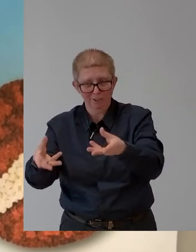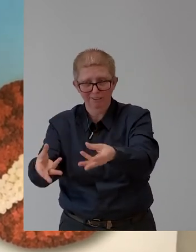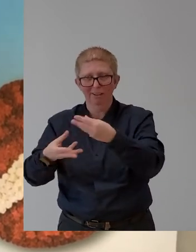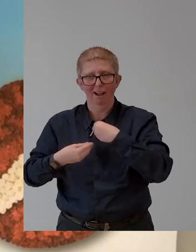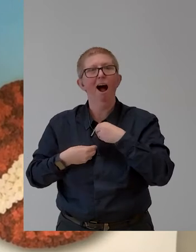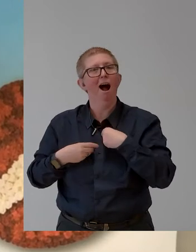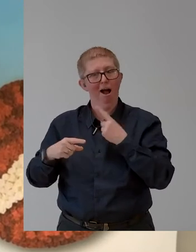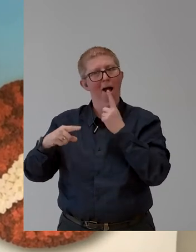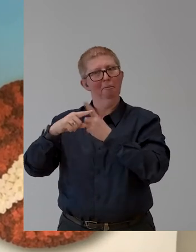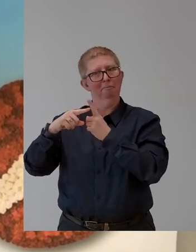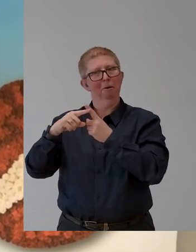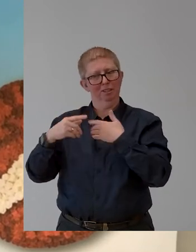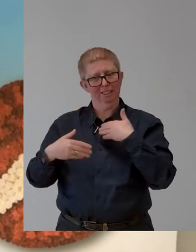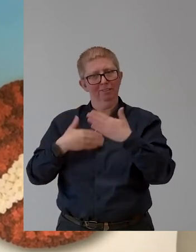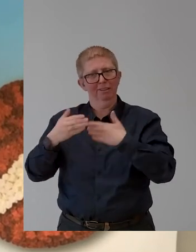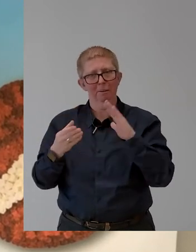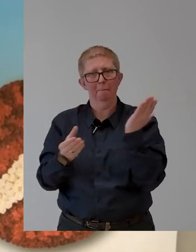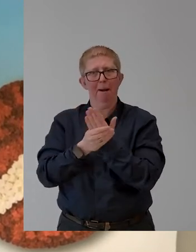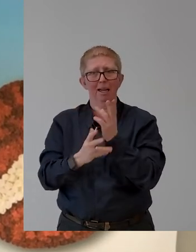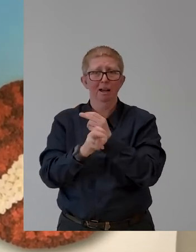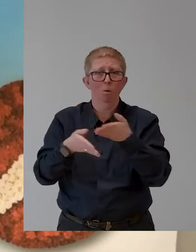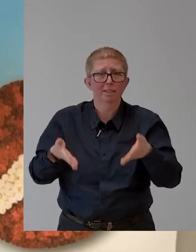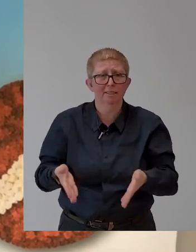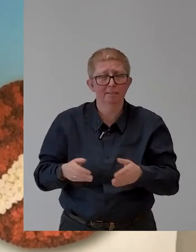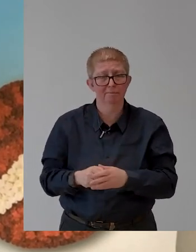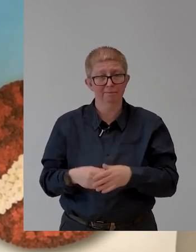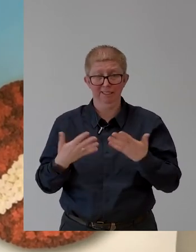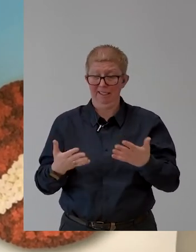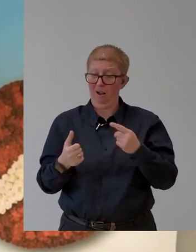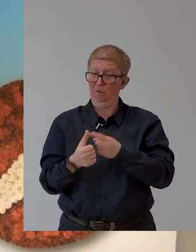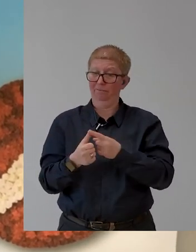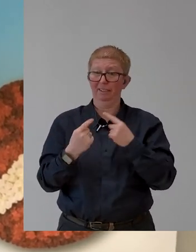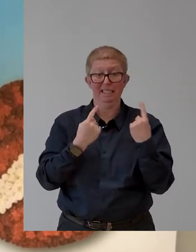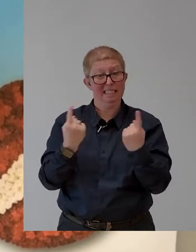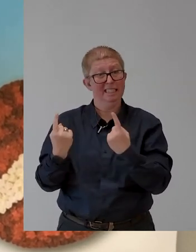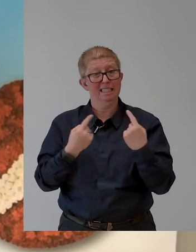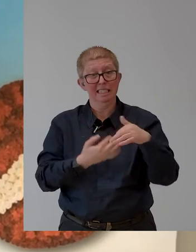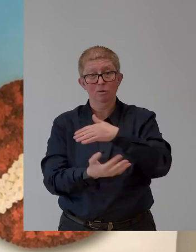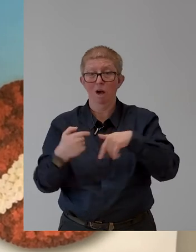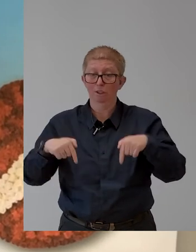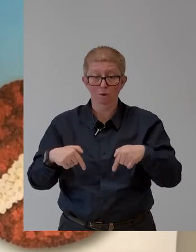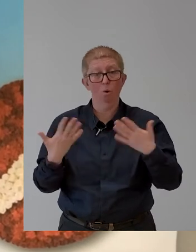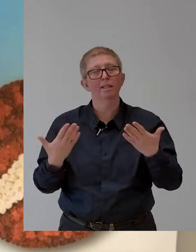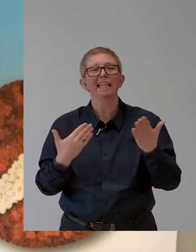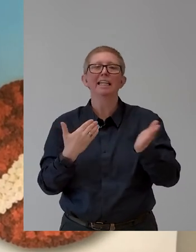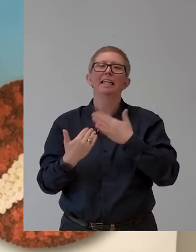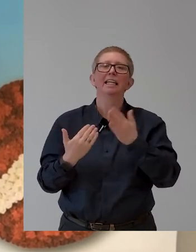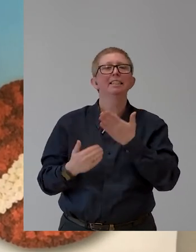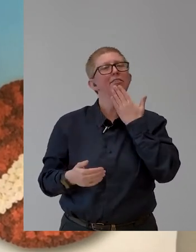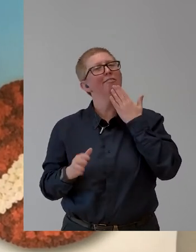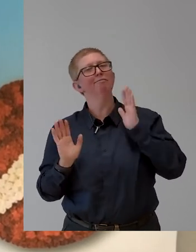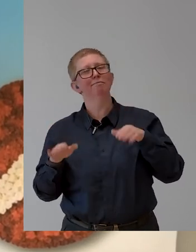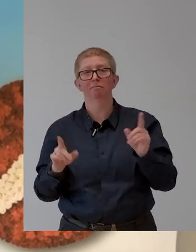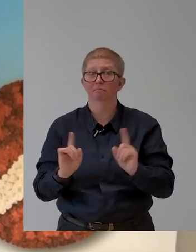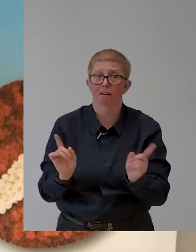especially in this current, as we all know, not that easy situation, and how we have been able also to